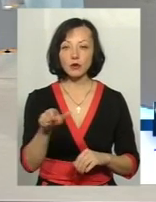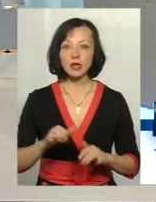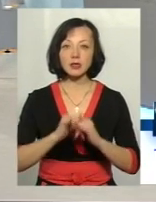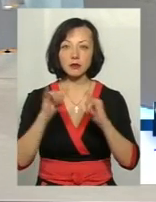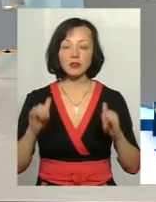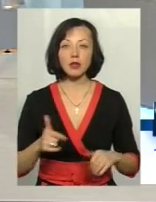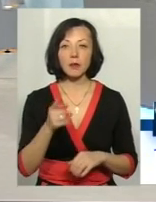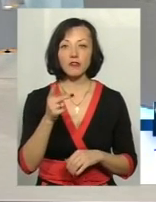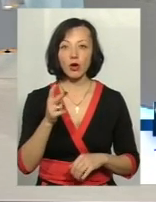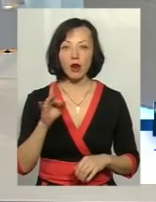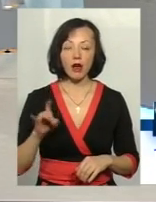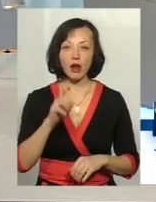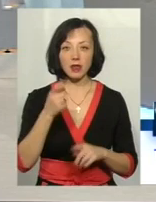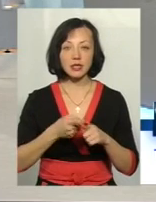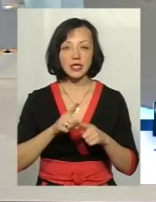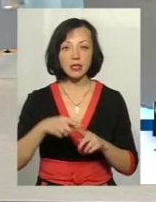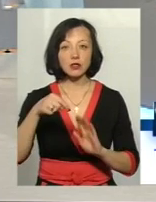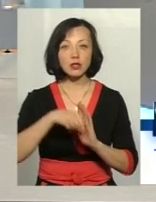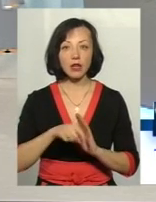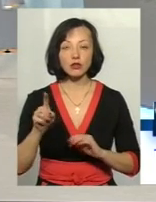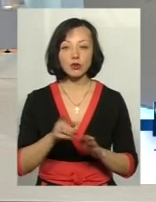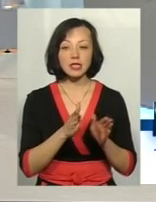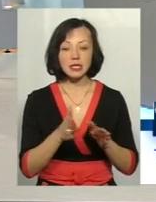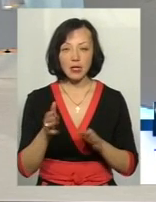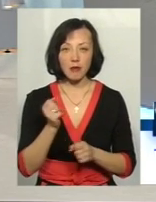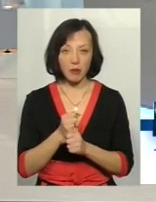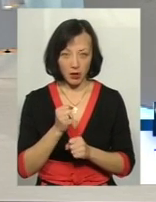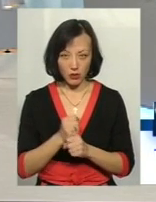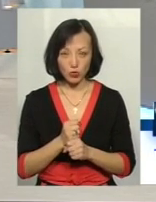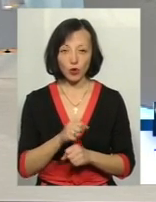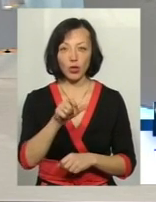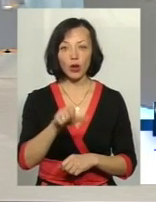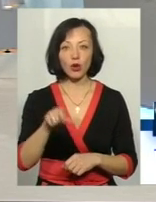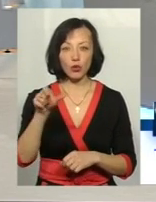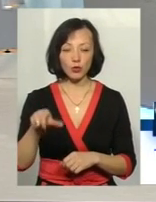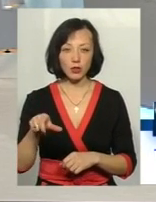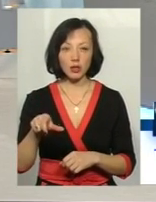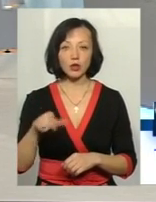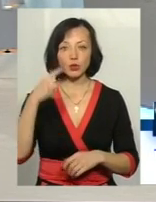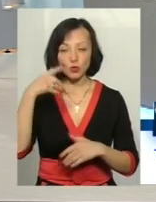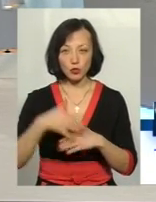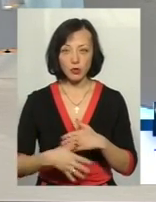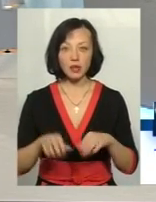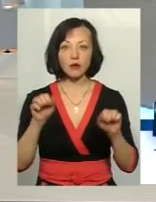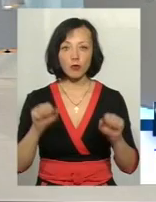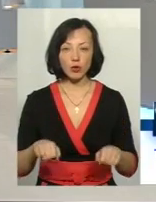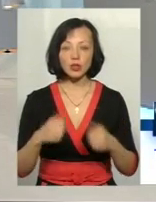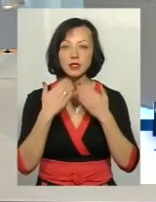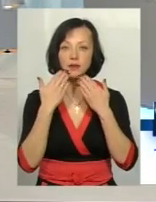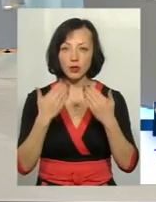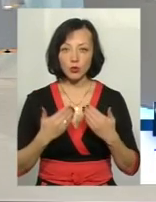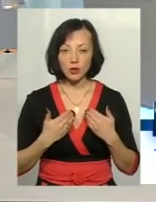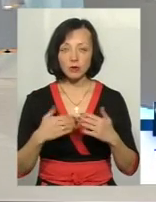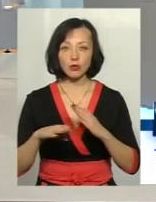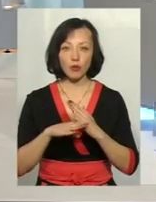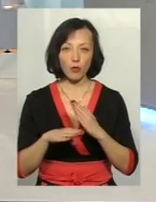в півтора разу. Це говорить про те, що система працює, так, люди зрозуміли, що можна звернутися до